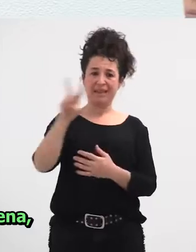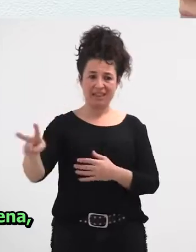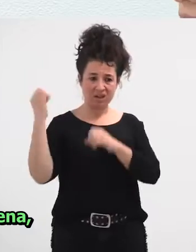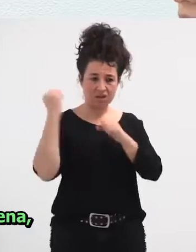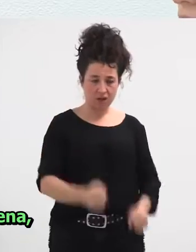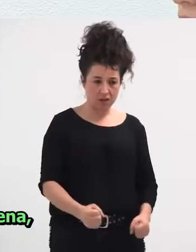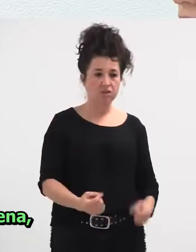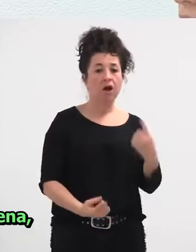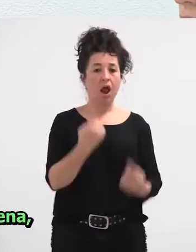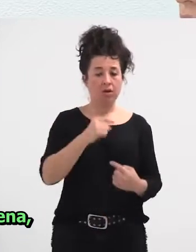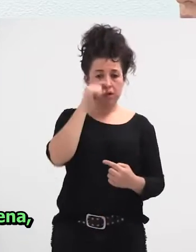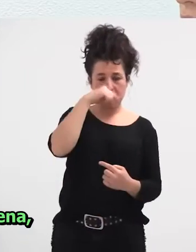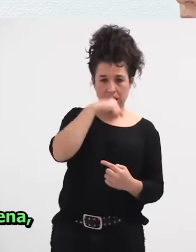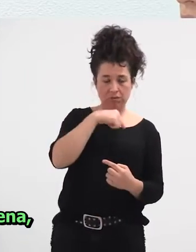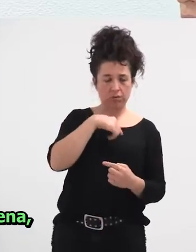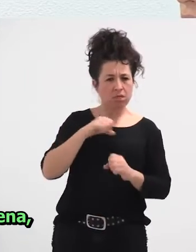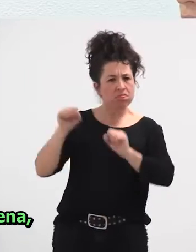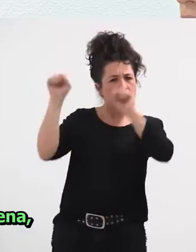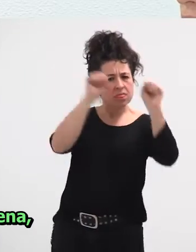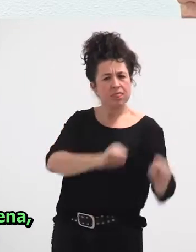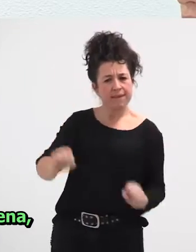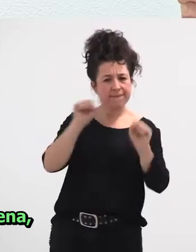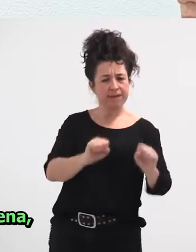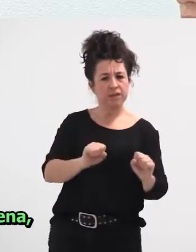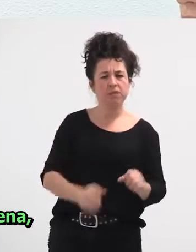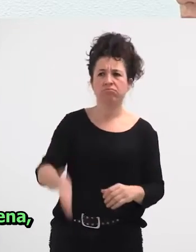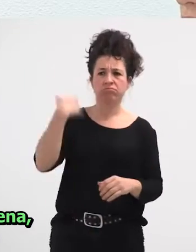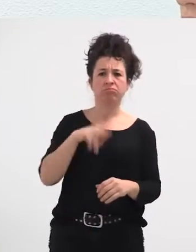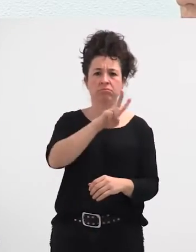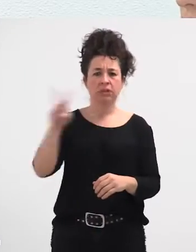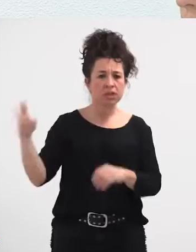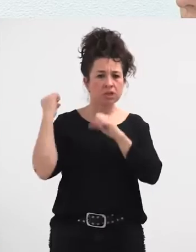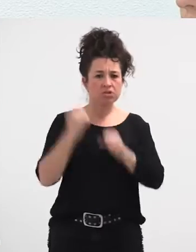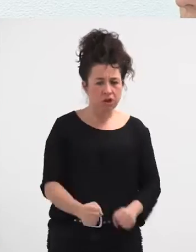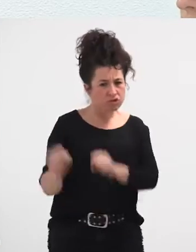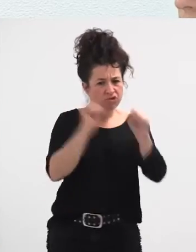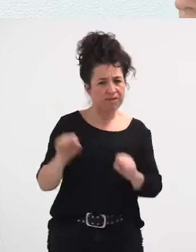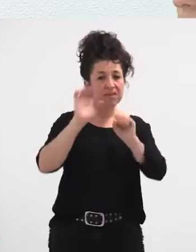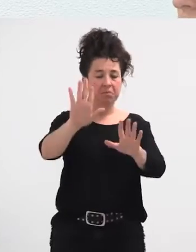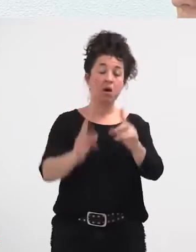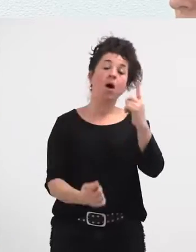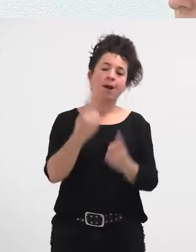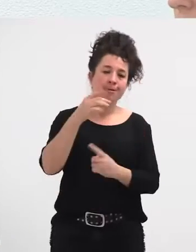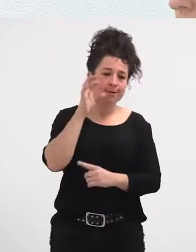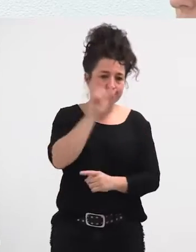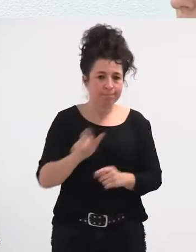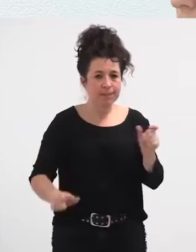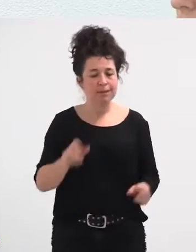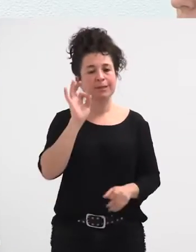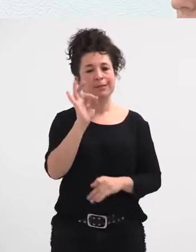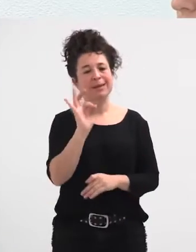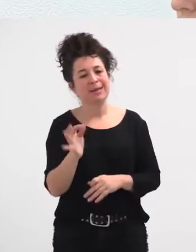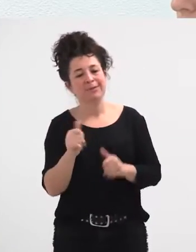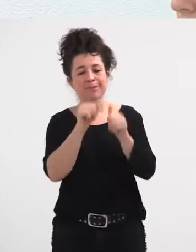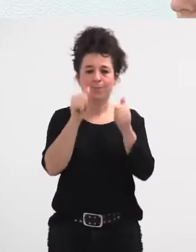jendea, bada jendea defendatzen duena irmo, horrein dela hogeita bi urte egin dakoa, baina bada jendea, bueno, esaten duena, agian, iaketziran